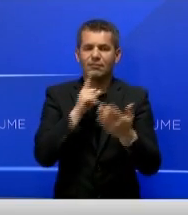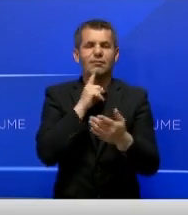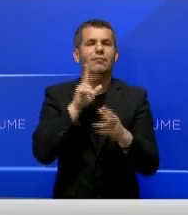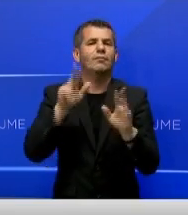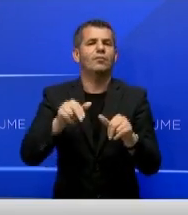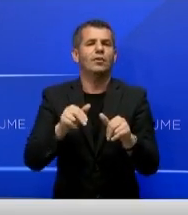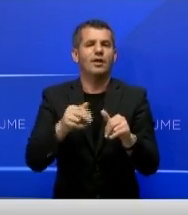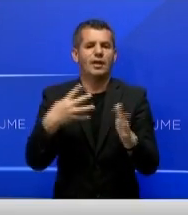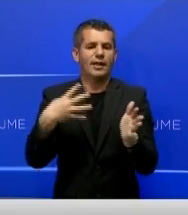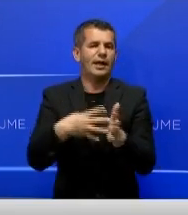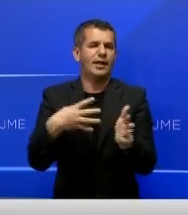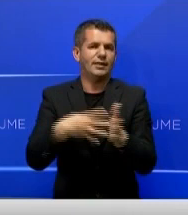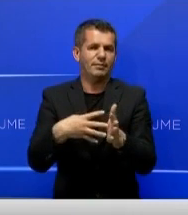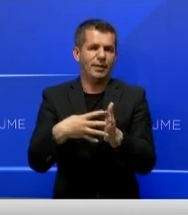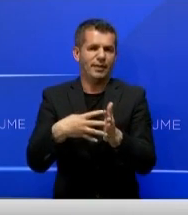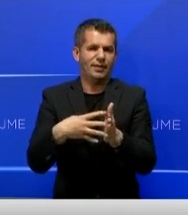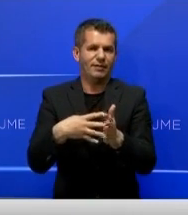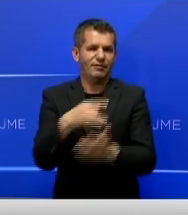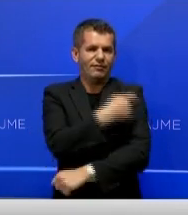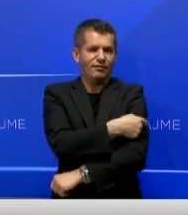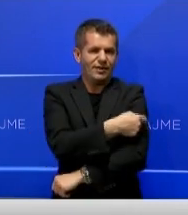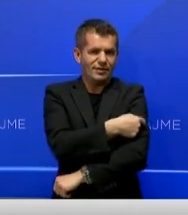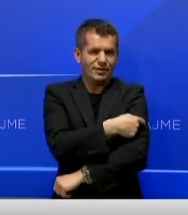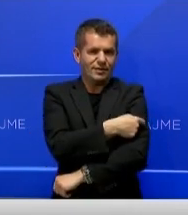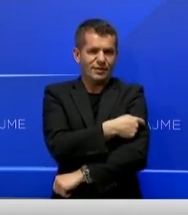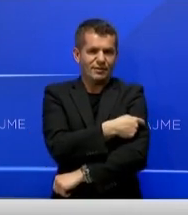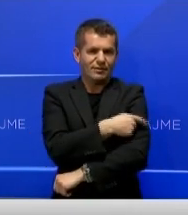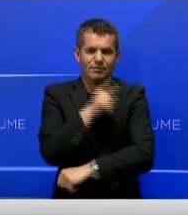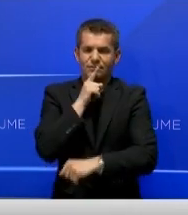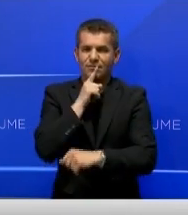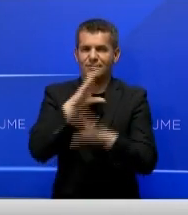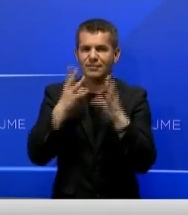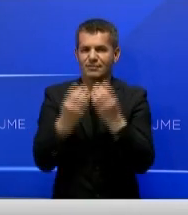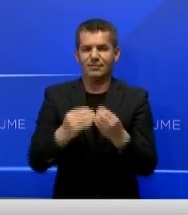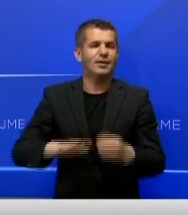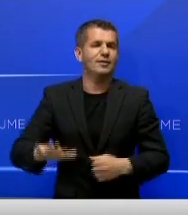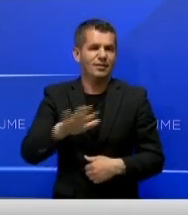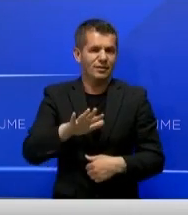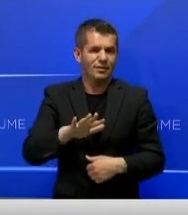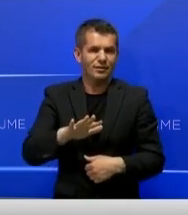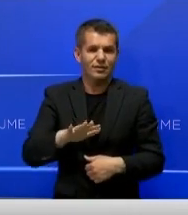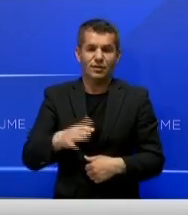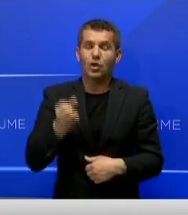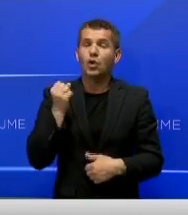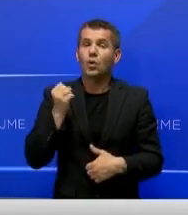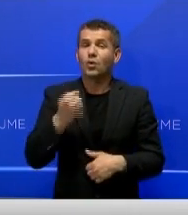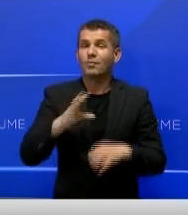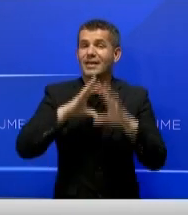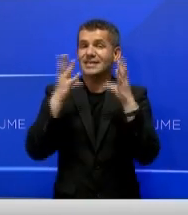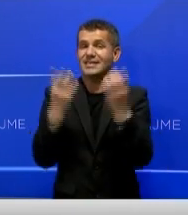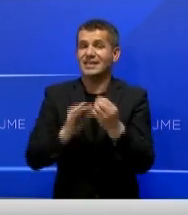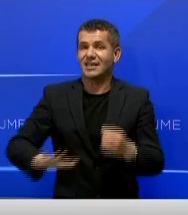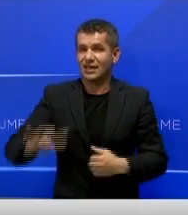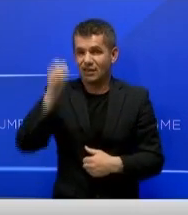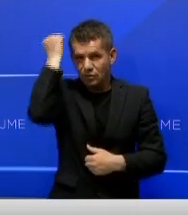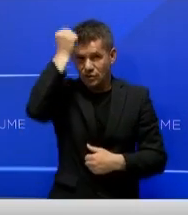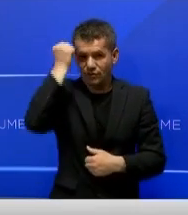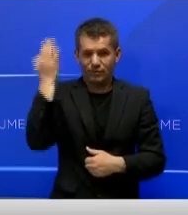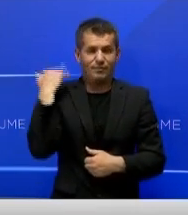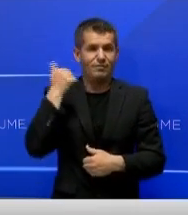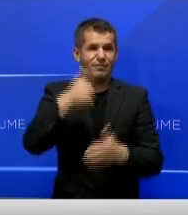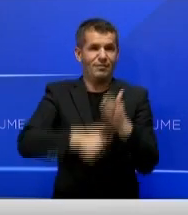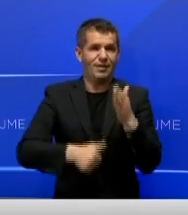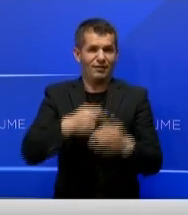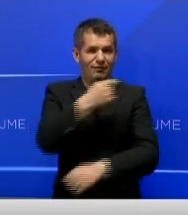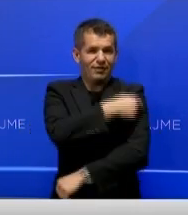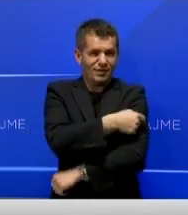4.000 doza të vaksinës Pfizer të të aplikuar në salën e të tori, ndërsa në numërin total në nivel vendi nga dita pare